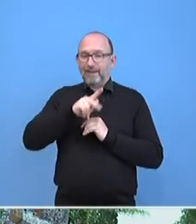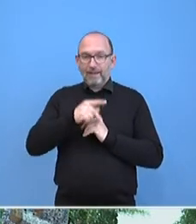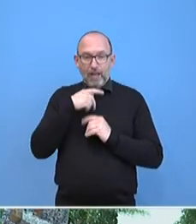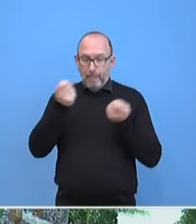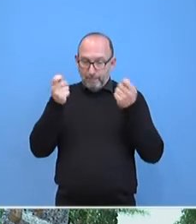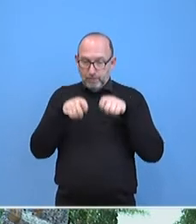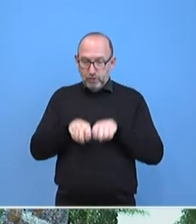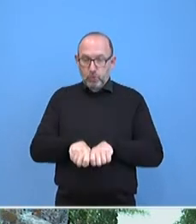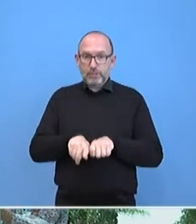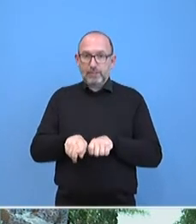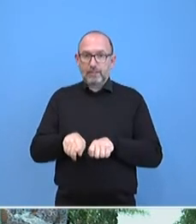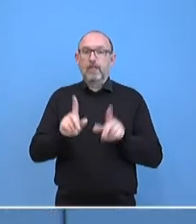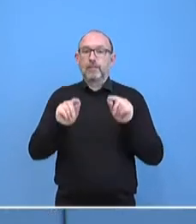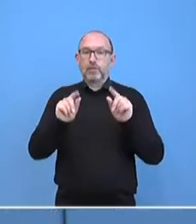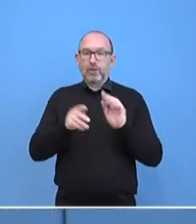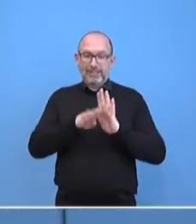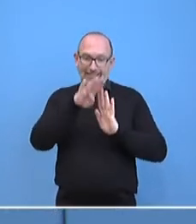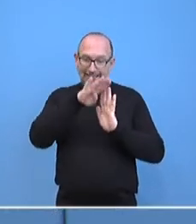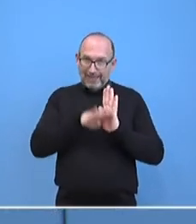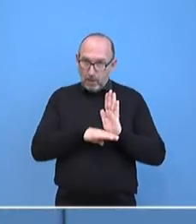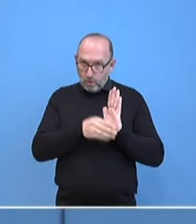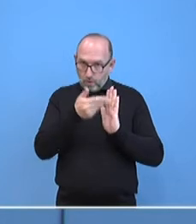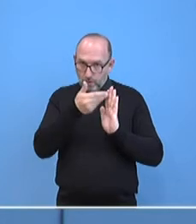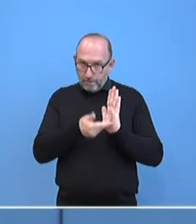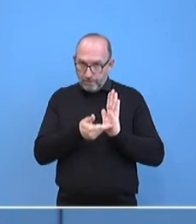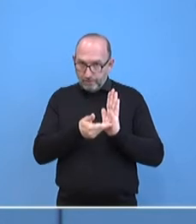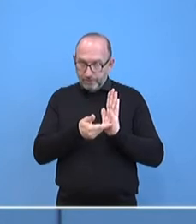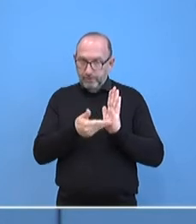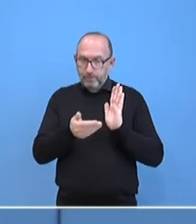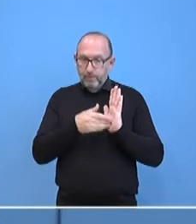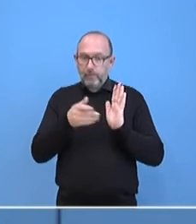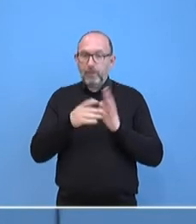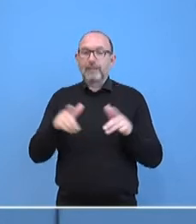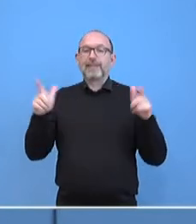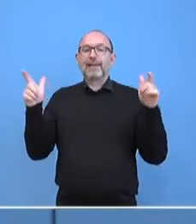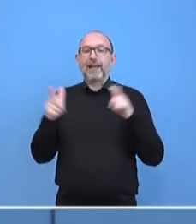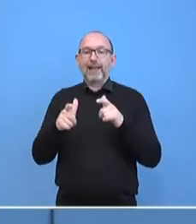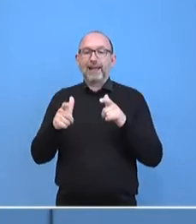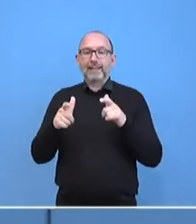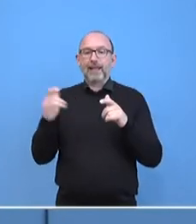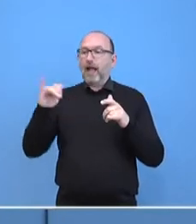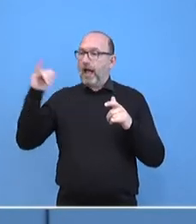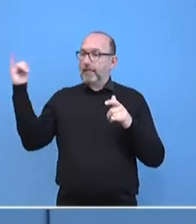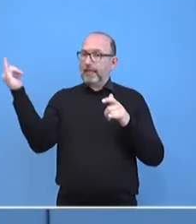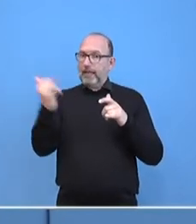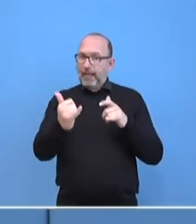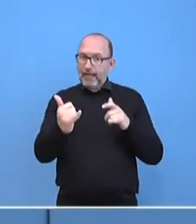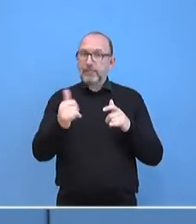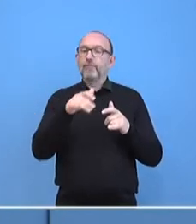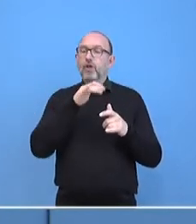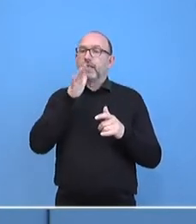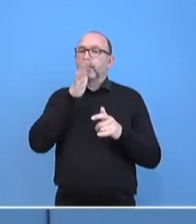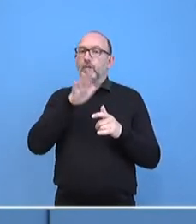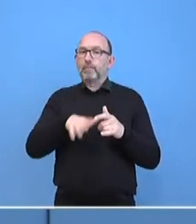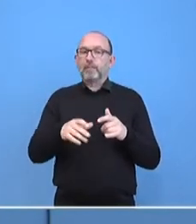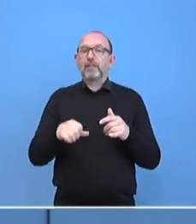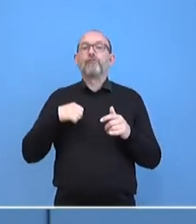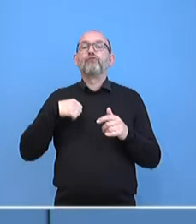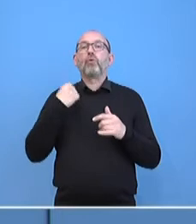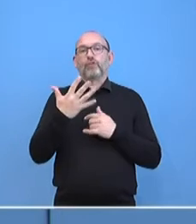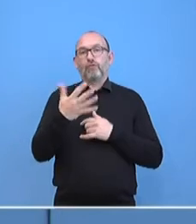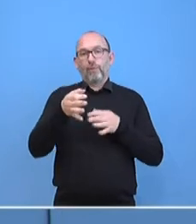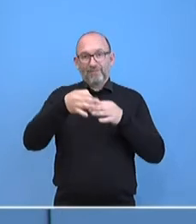Regelung, dass eine Quarantäne für Einreisende auf Risikogebieten frühestens fünf Tage nach der